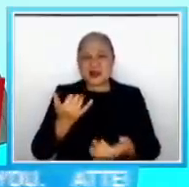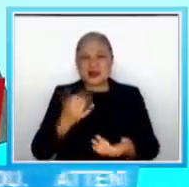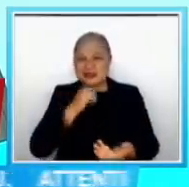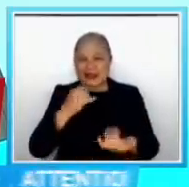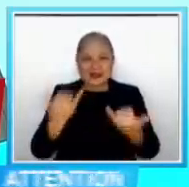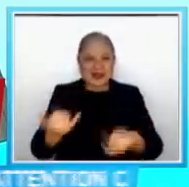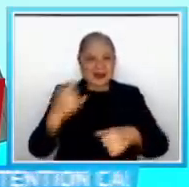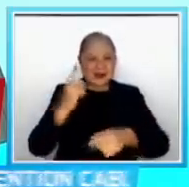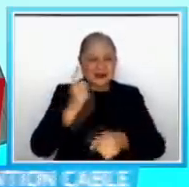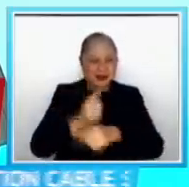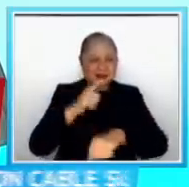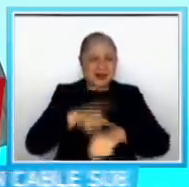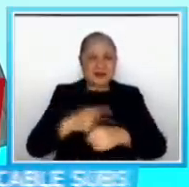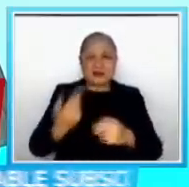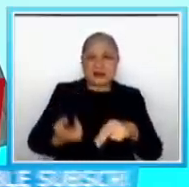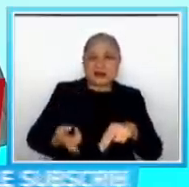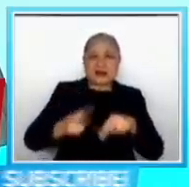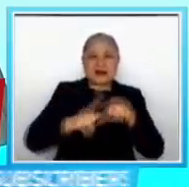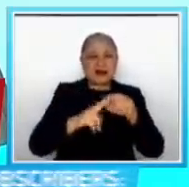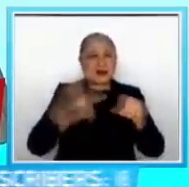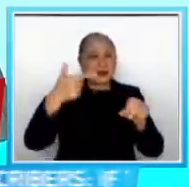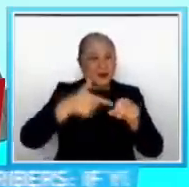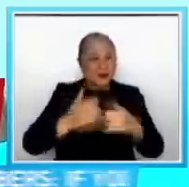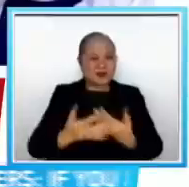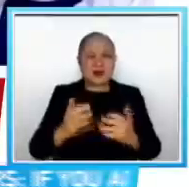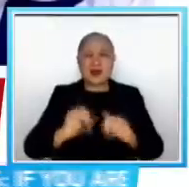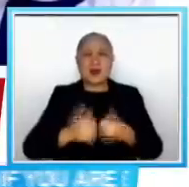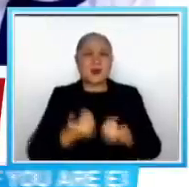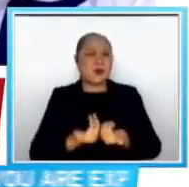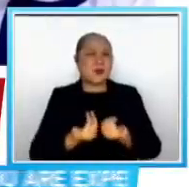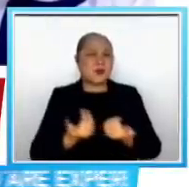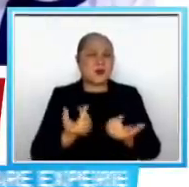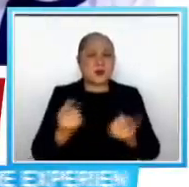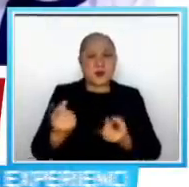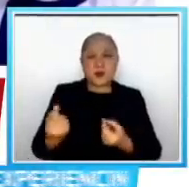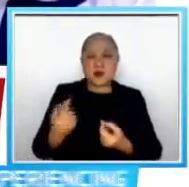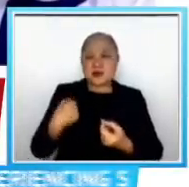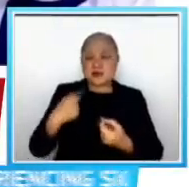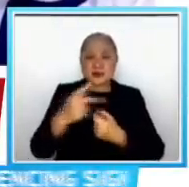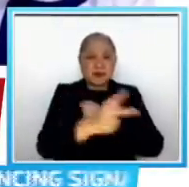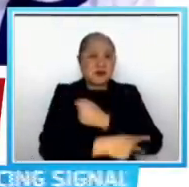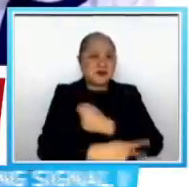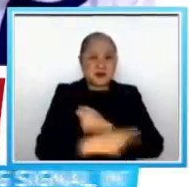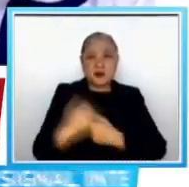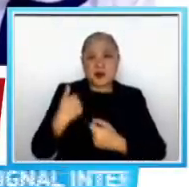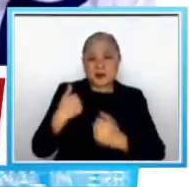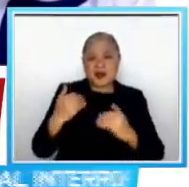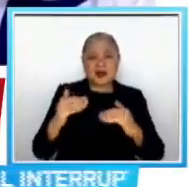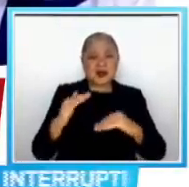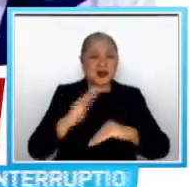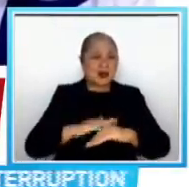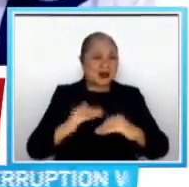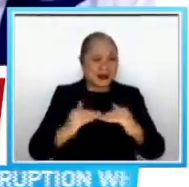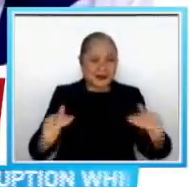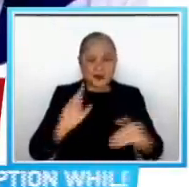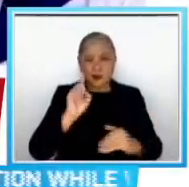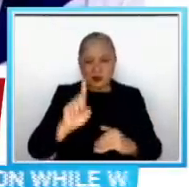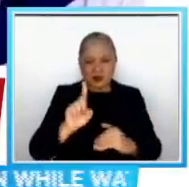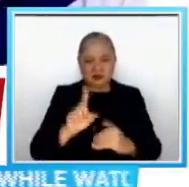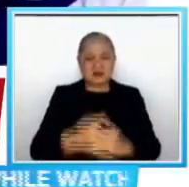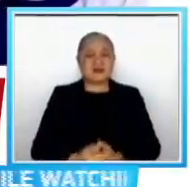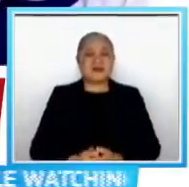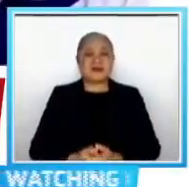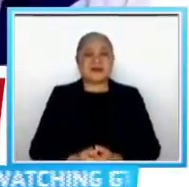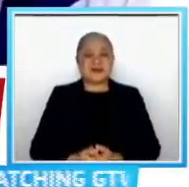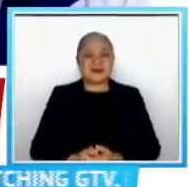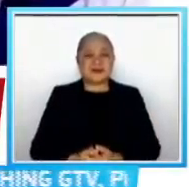petrolyo E paano ang magiging sistema nito? Lalo na yung ibang mga provisyo wala pa po sa Alert Level 1 status? Actually po, noong